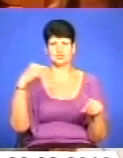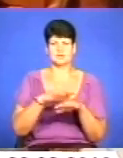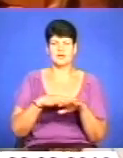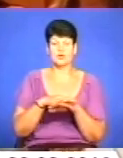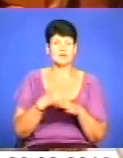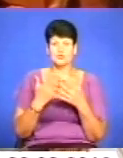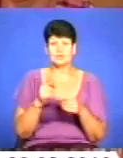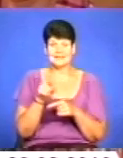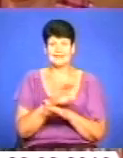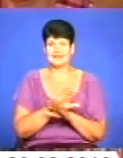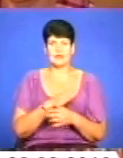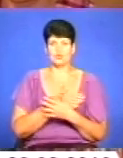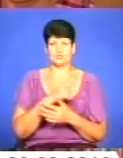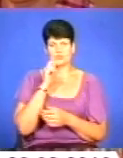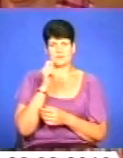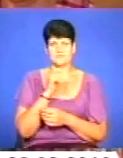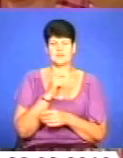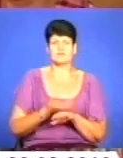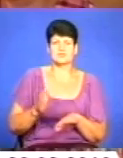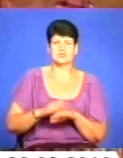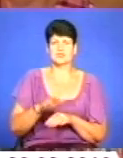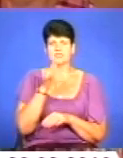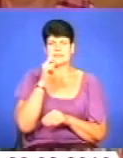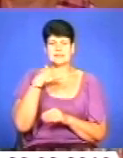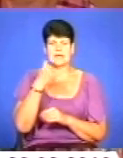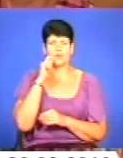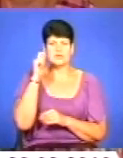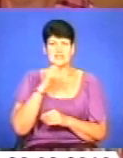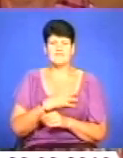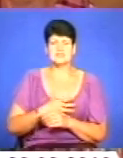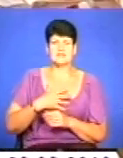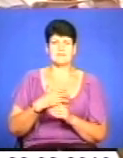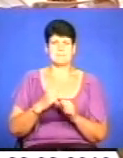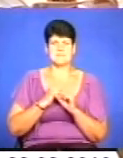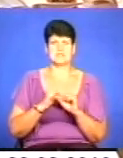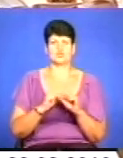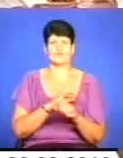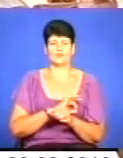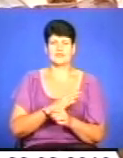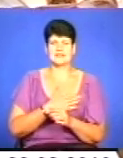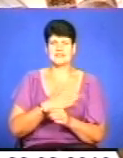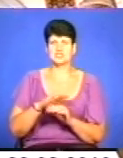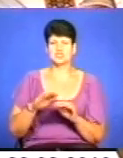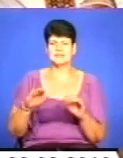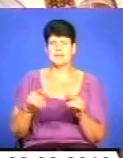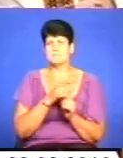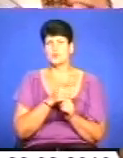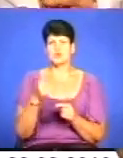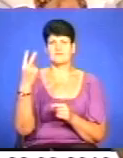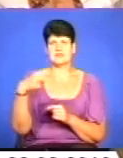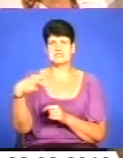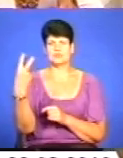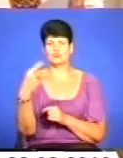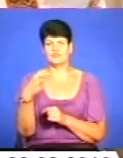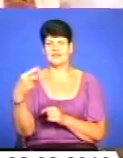любиш в країну. У скрутний для України час, як ніколи важливе патріотичне виховання наших дітей. Відтак, протягом 22 та